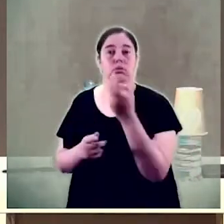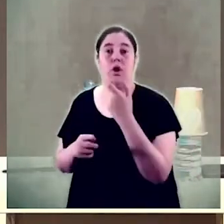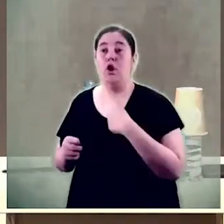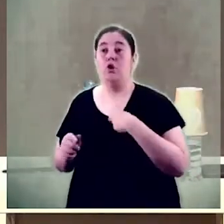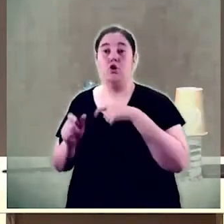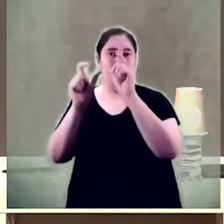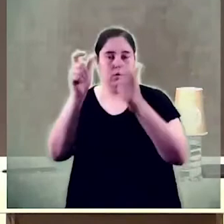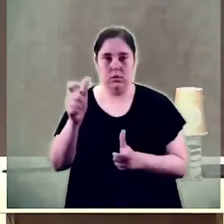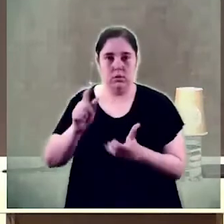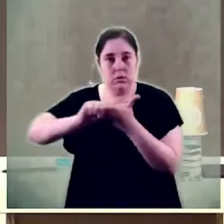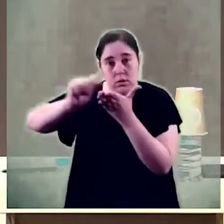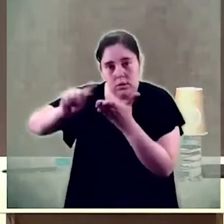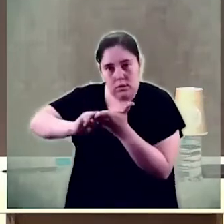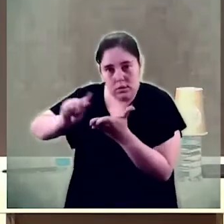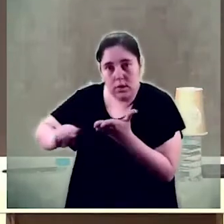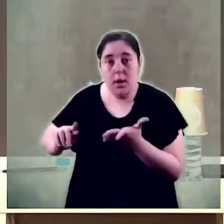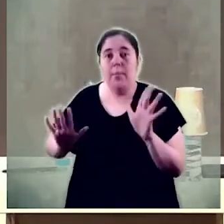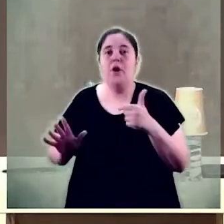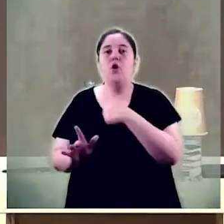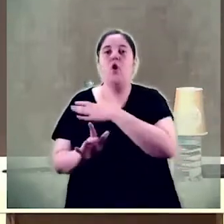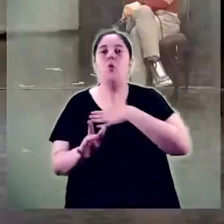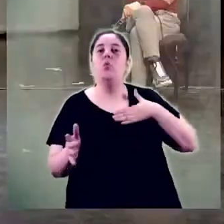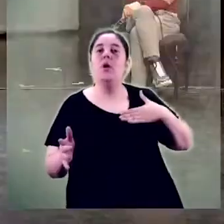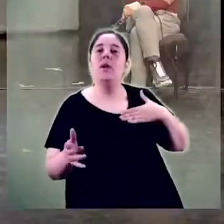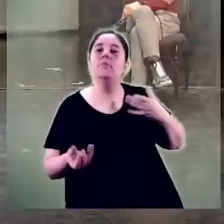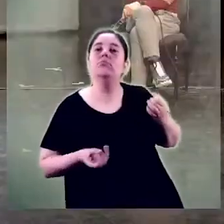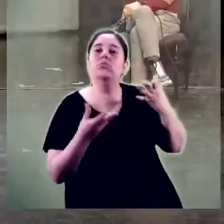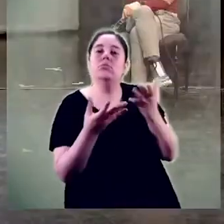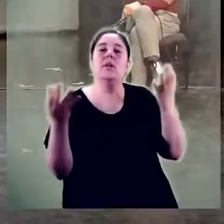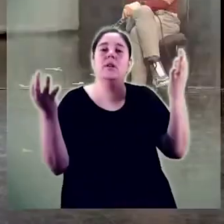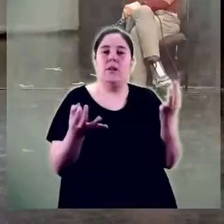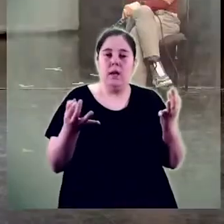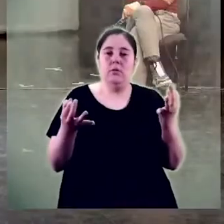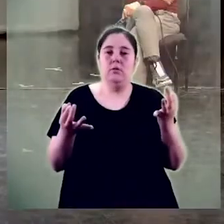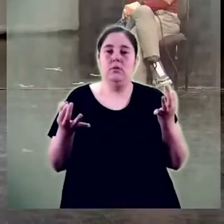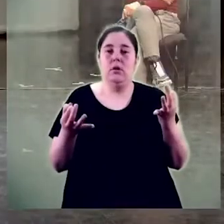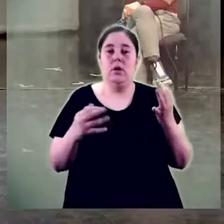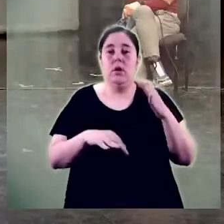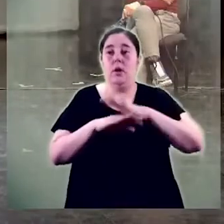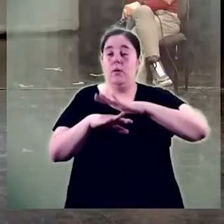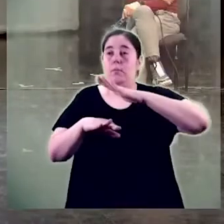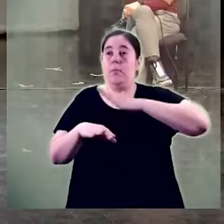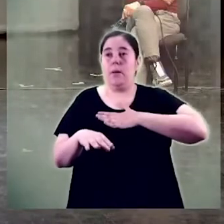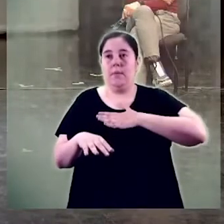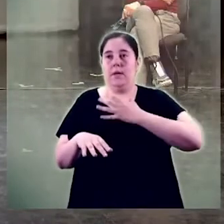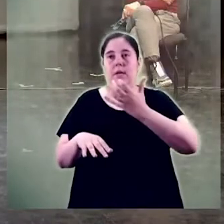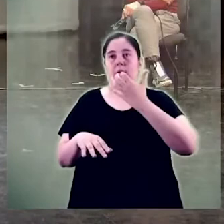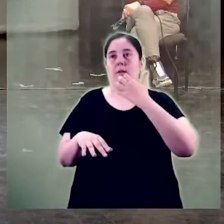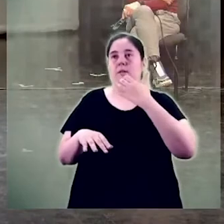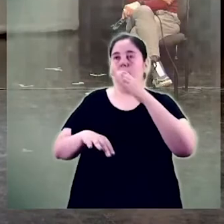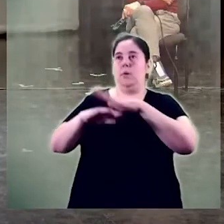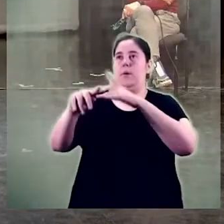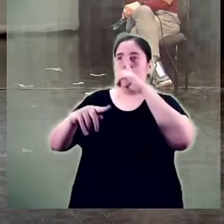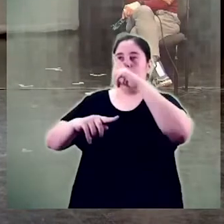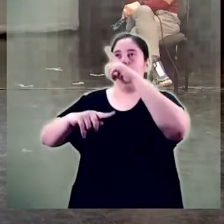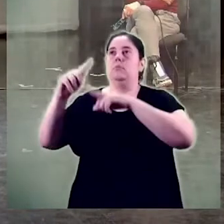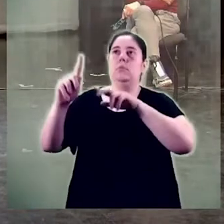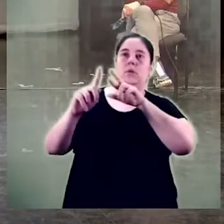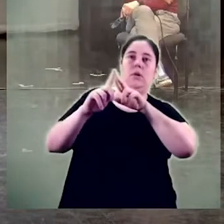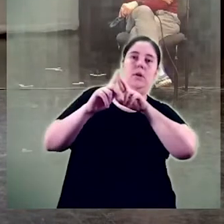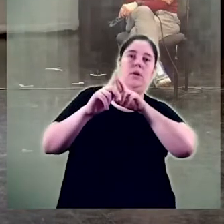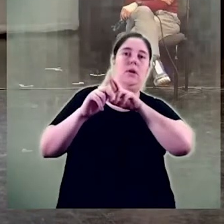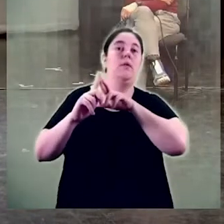no seguiré perquè havia apuntat algunes més el que vull és que sigueu per mi és un exemple del que tindríem que ser